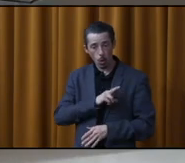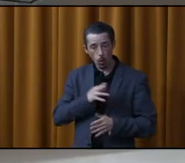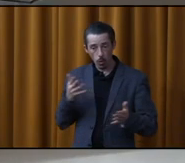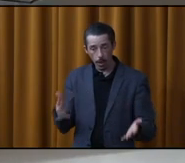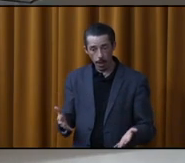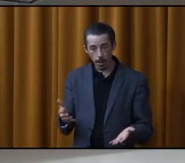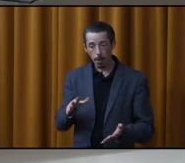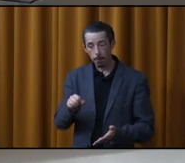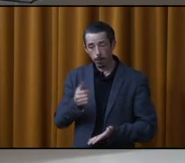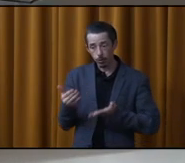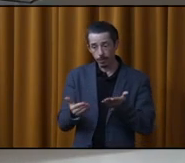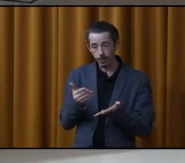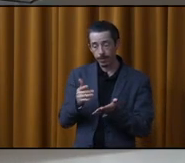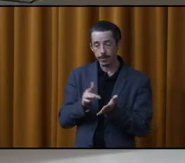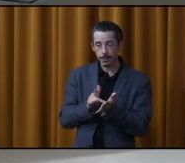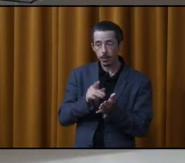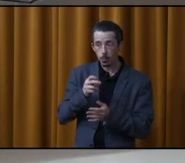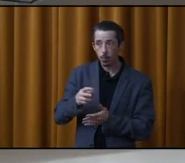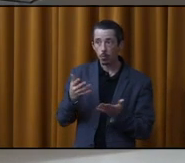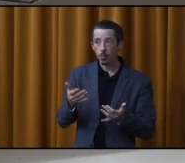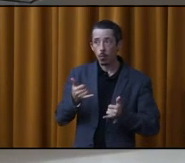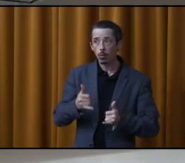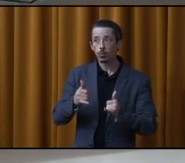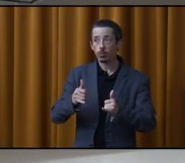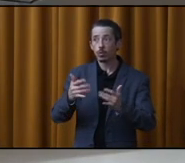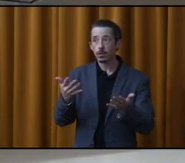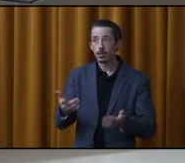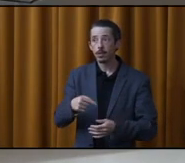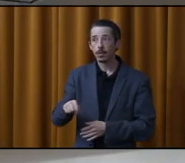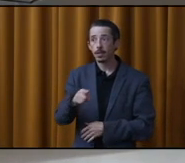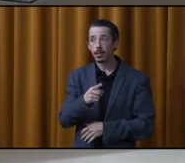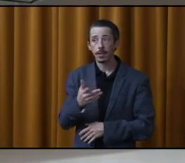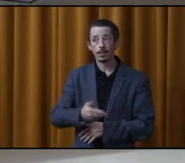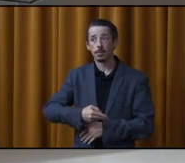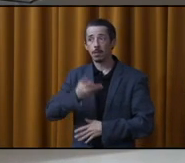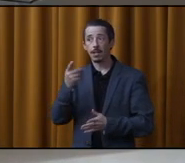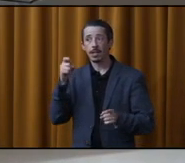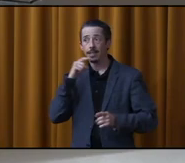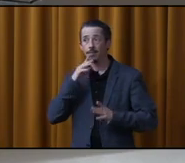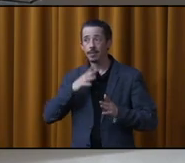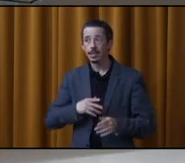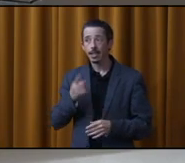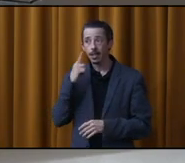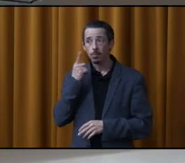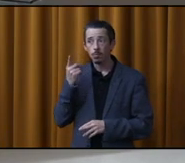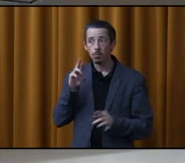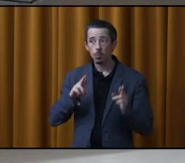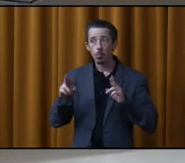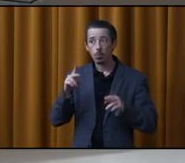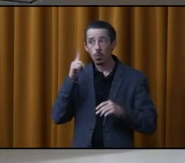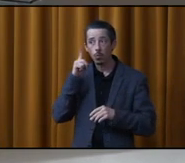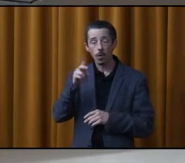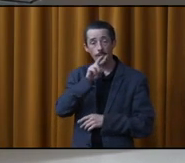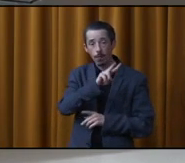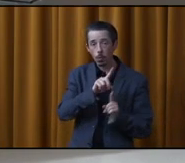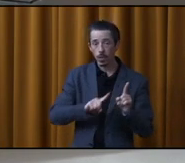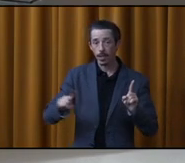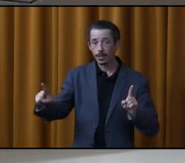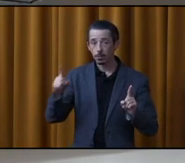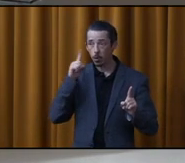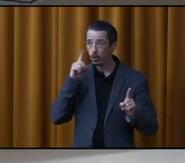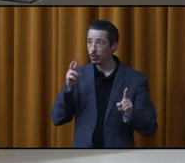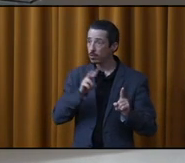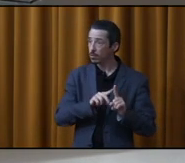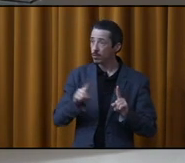j'ai repris du service, mais je me demande si je vais continuer parce que c'est extrêmement difficile de subir du vendredi au dimanche.